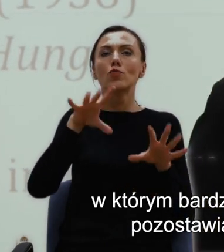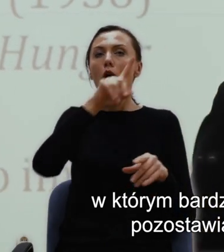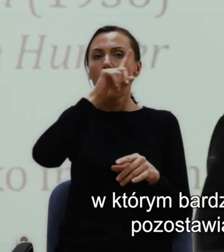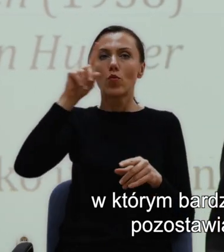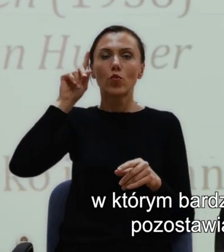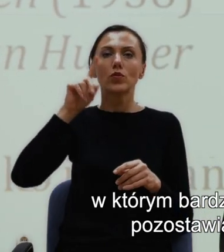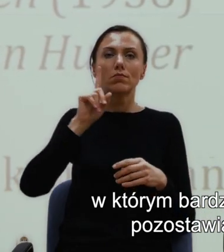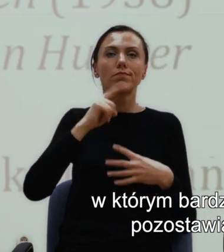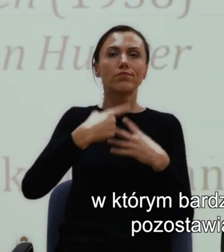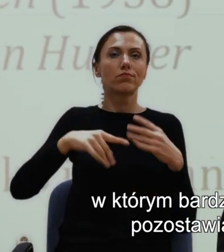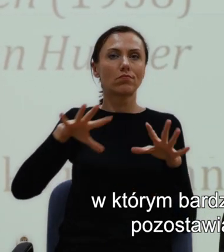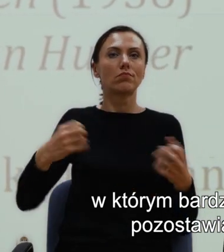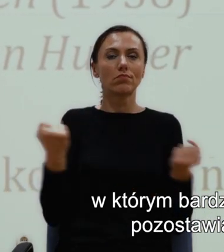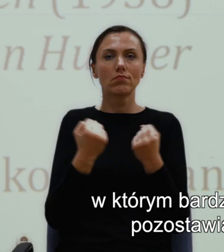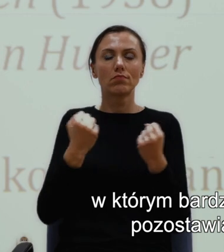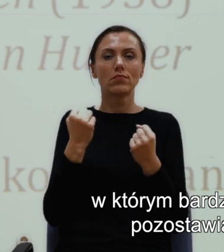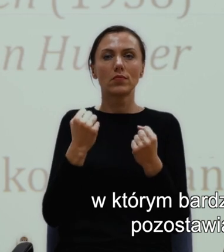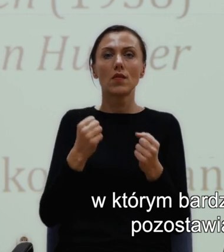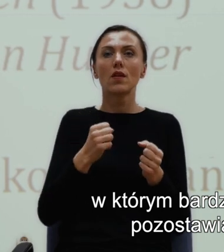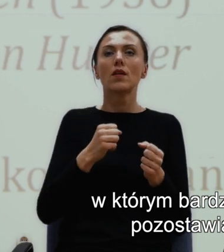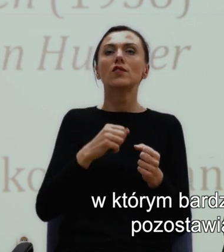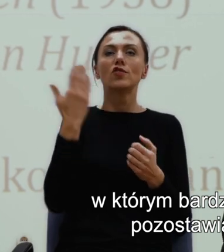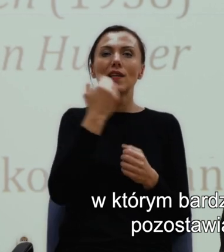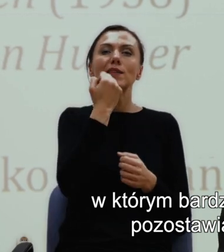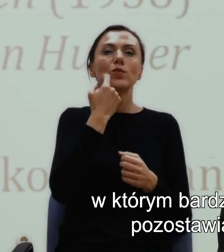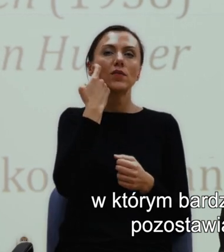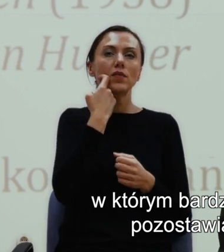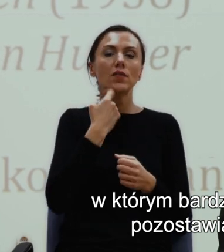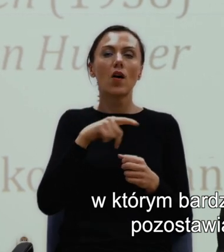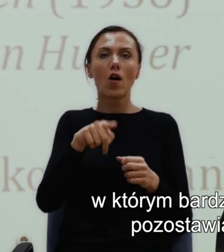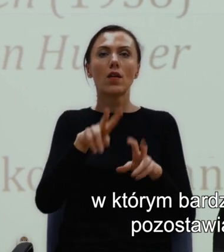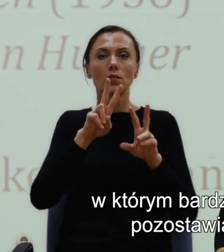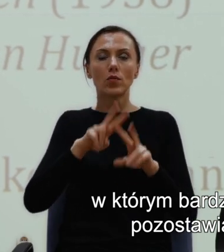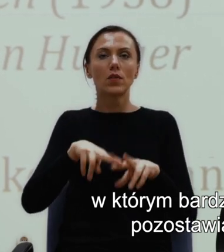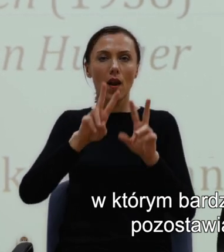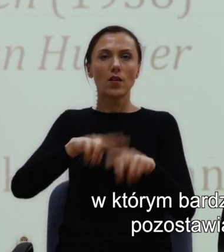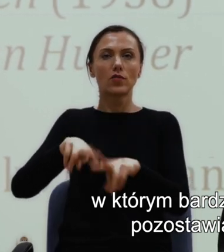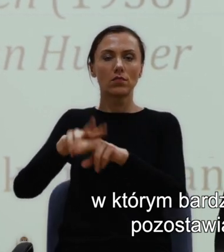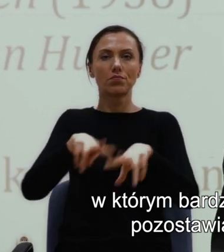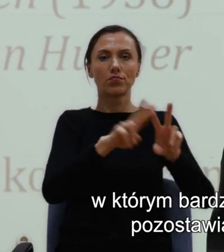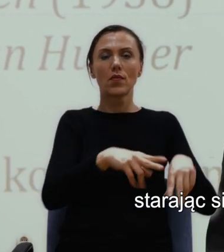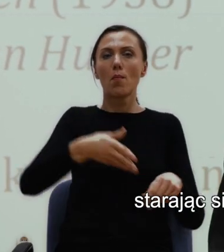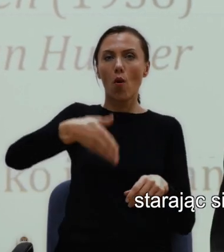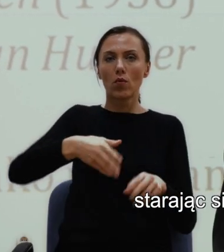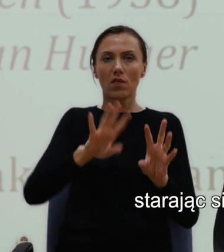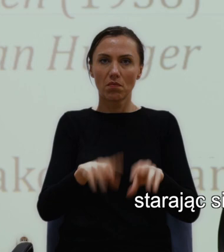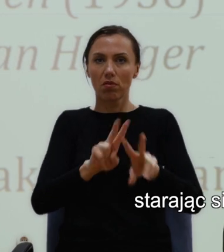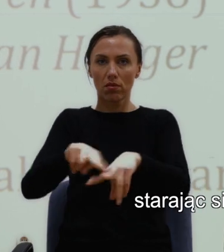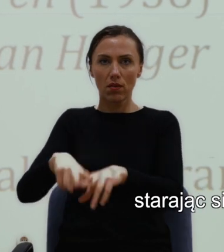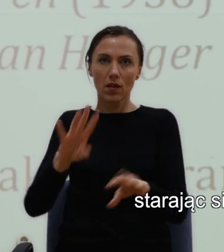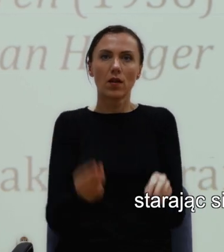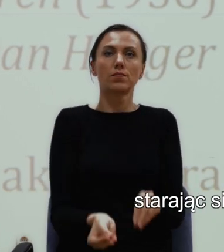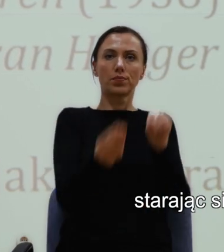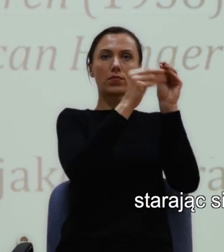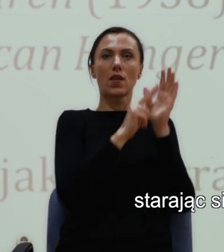afroamerykańskich pozostawiała południe i przenosiła się na północ, starając się uciekać